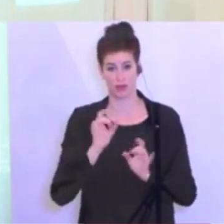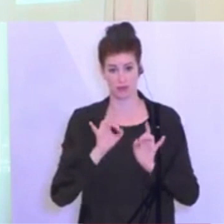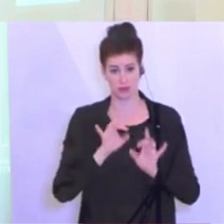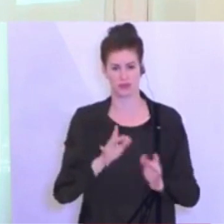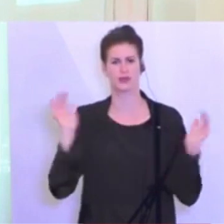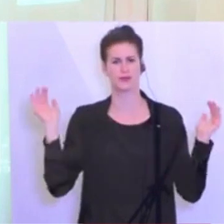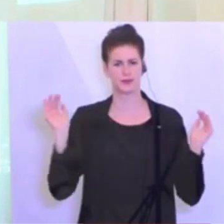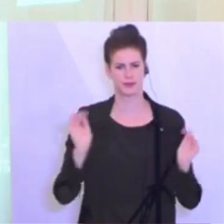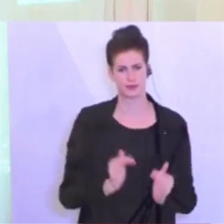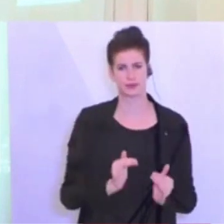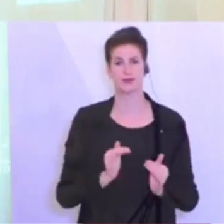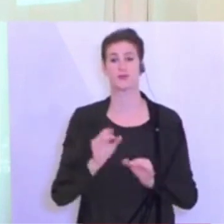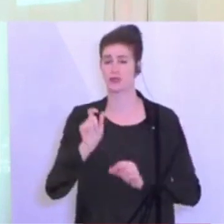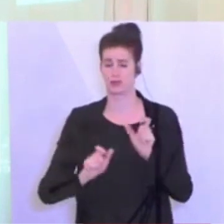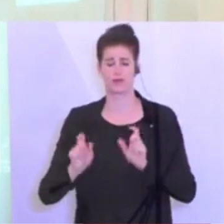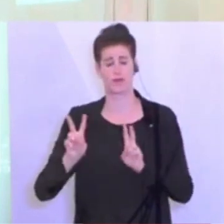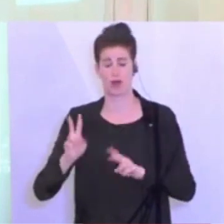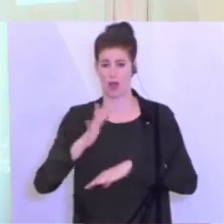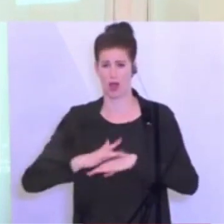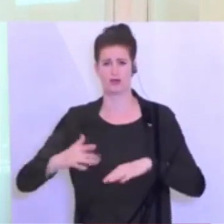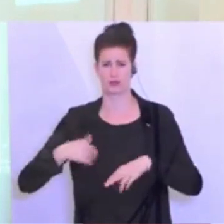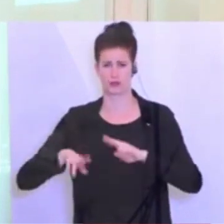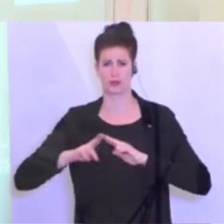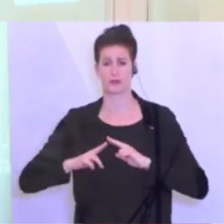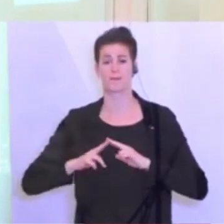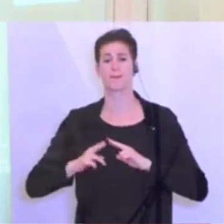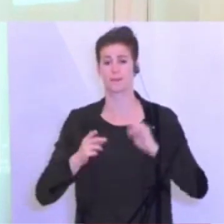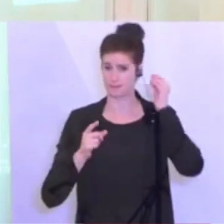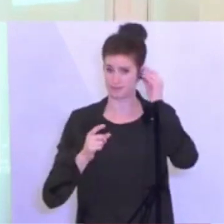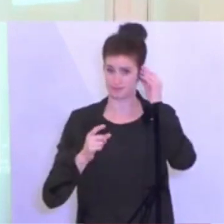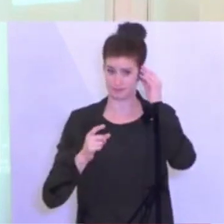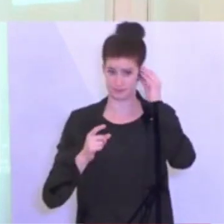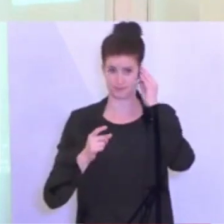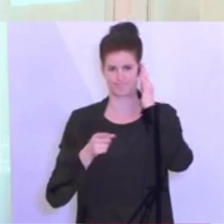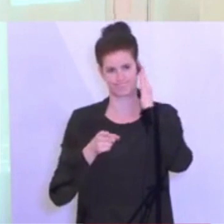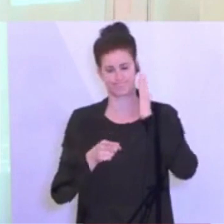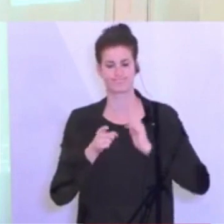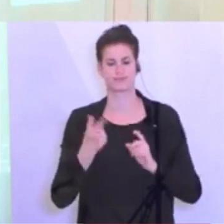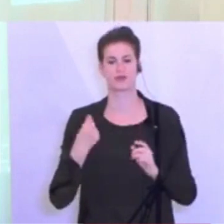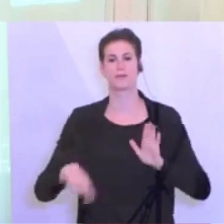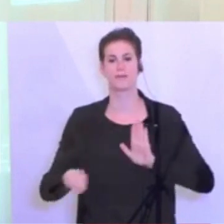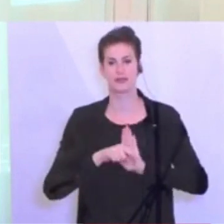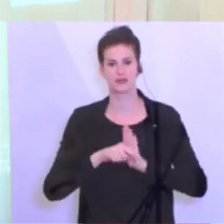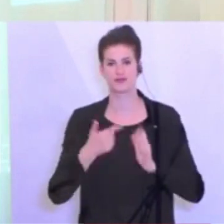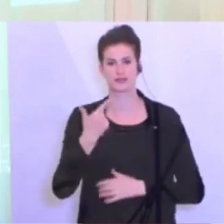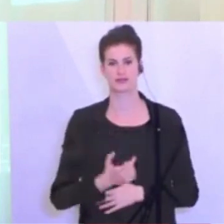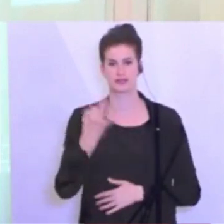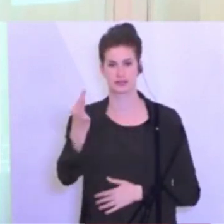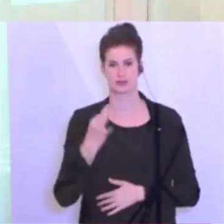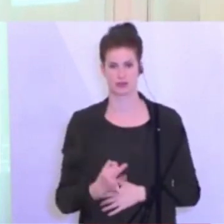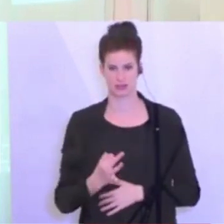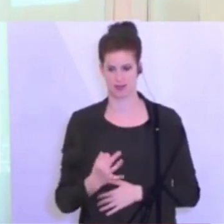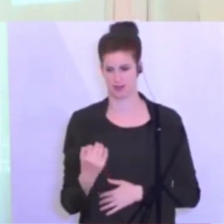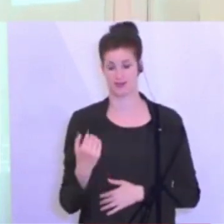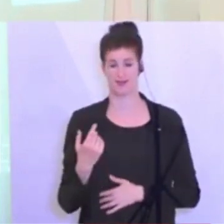Wir sind heute bei 640 aktiv Erkrankten angelangt. Das ist wieder ein Minus von 20% innerhalb der letzten